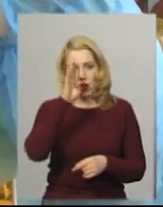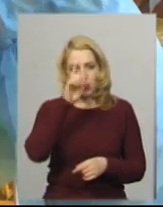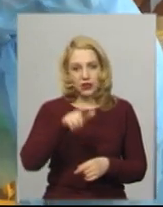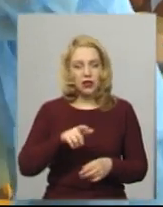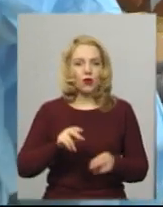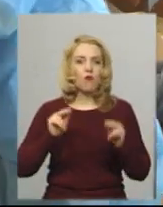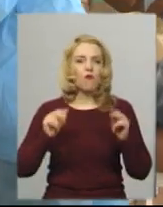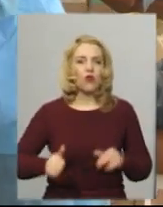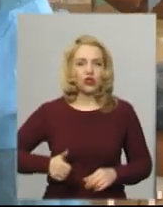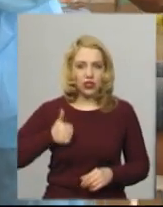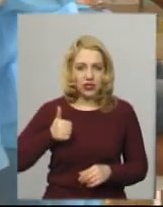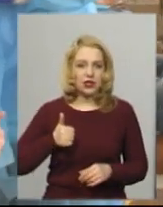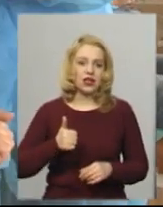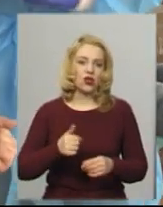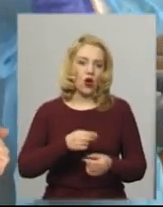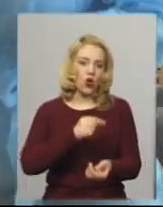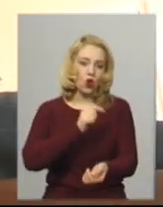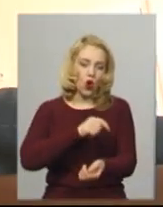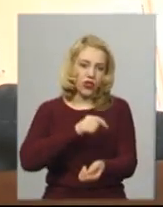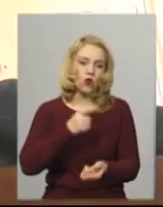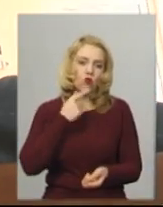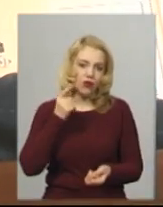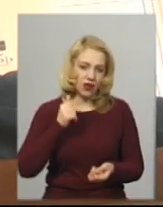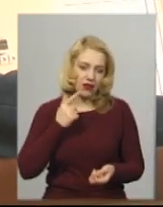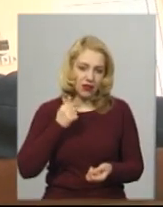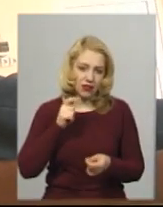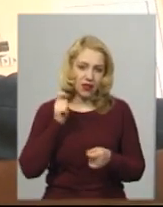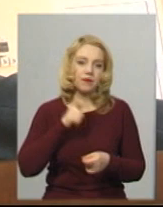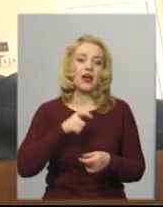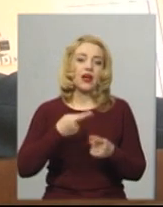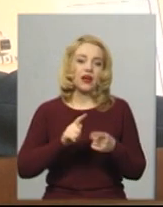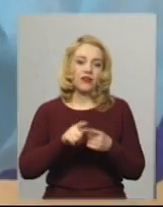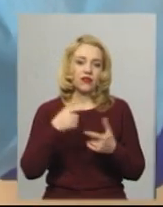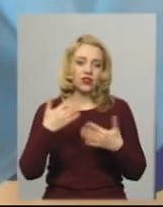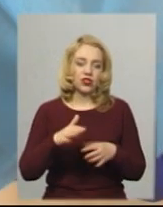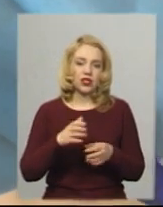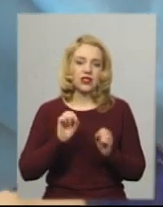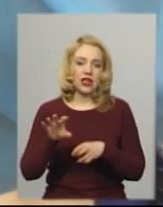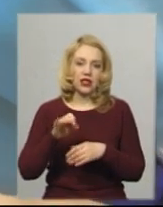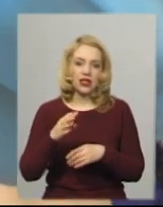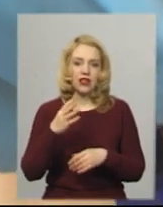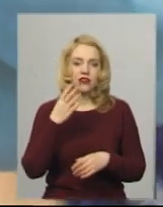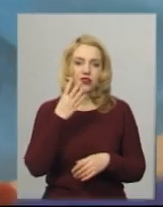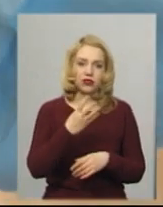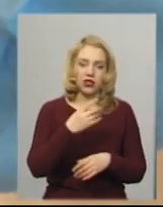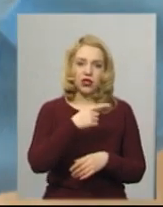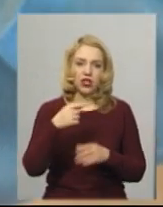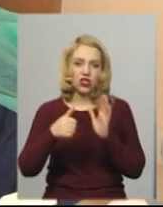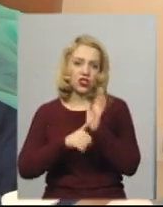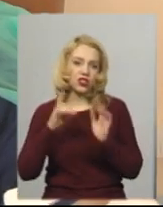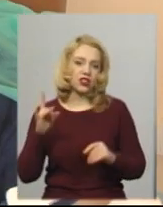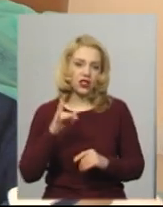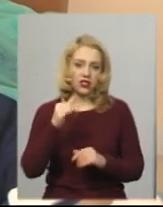вважає, слід отримуватись рекомендацій медиків, тоді процедура буде безпечною. Він здає кров від 4 до 6 разів у рік. Щоразу 440